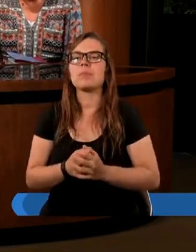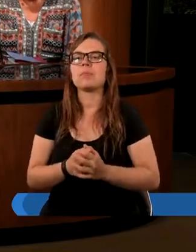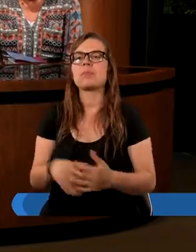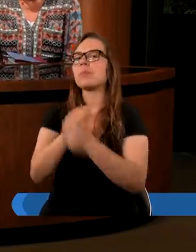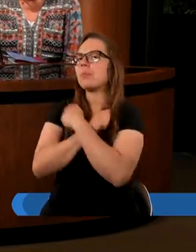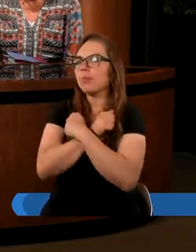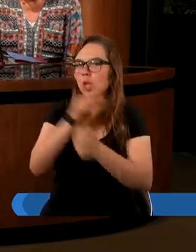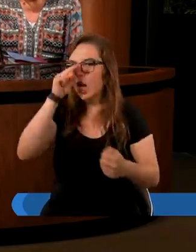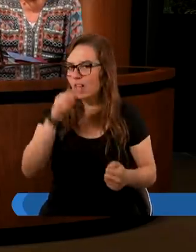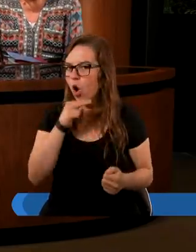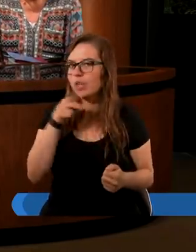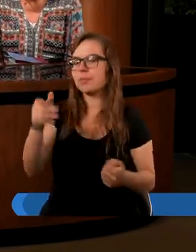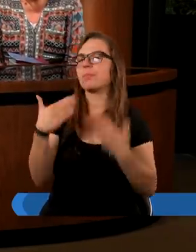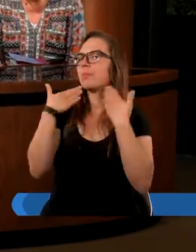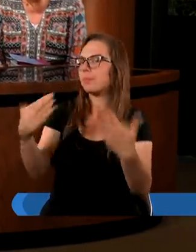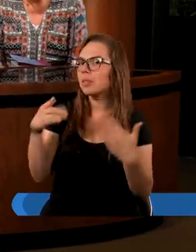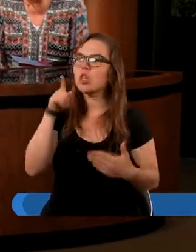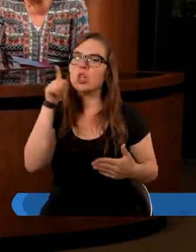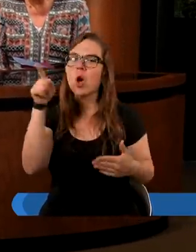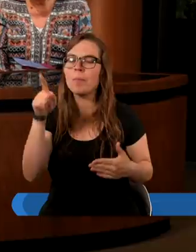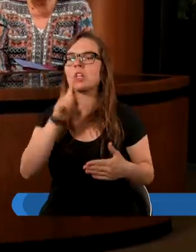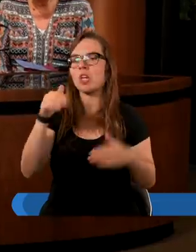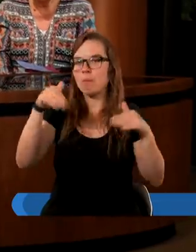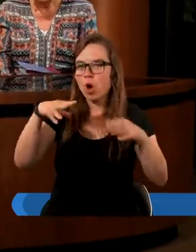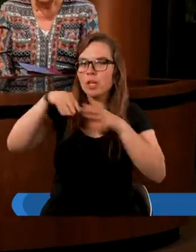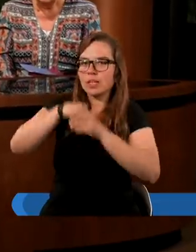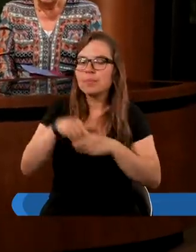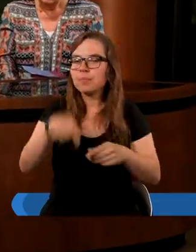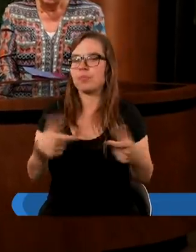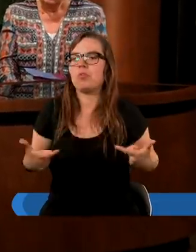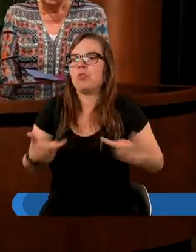Ukochany Ojcze, dziękujemy Tobie, że mogliśmy